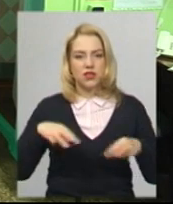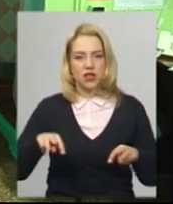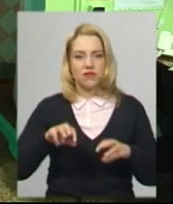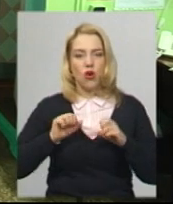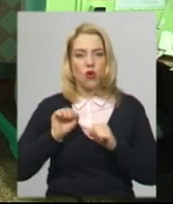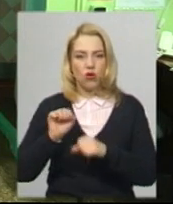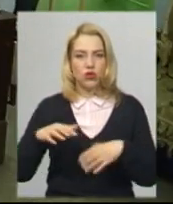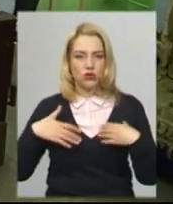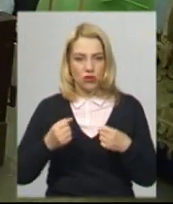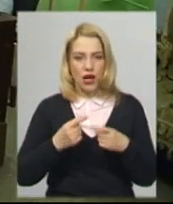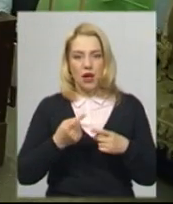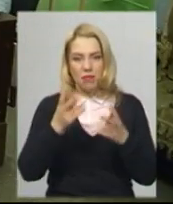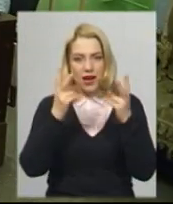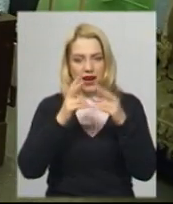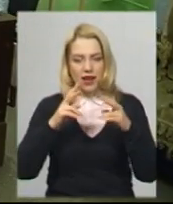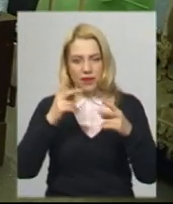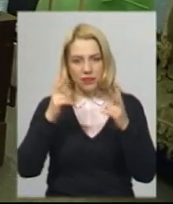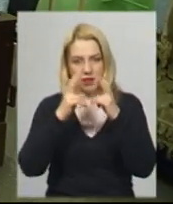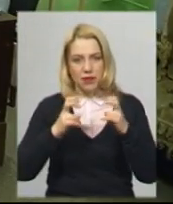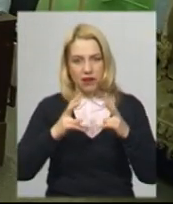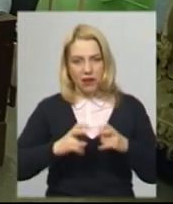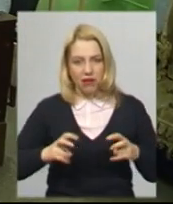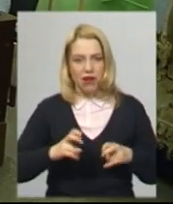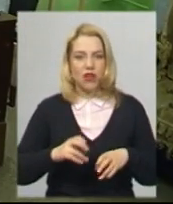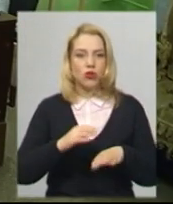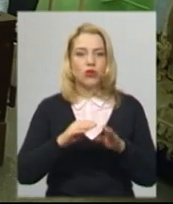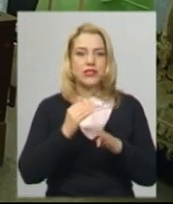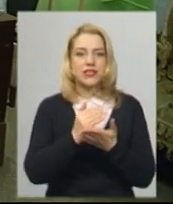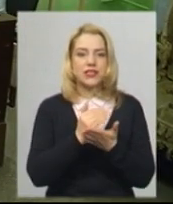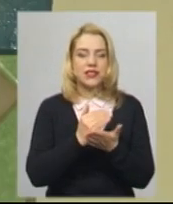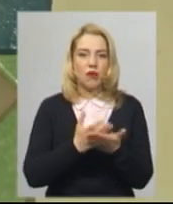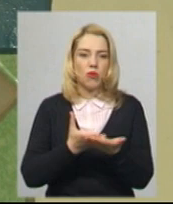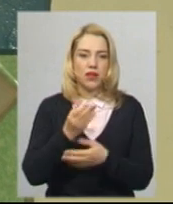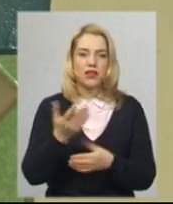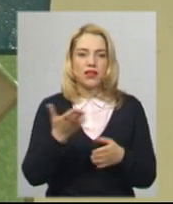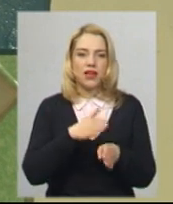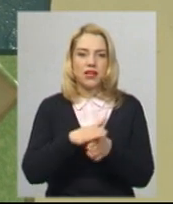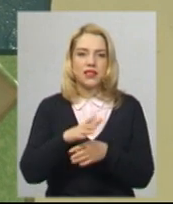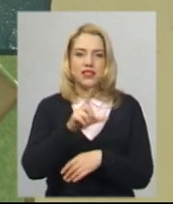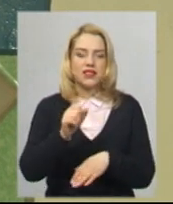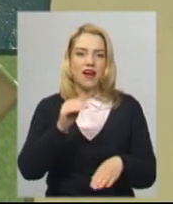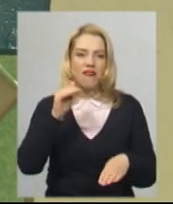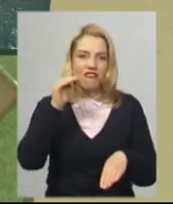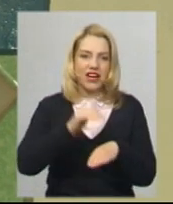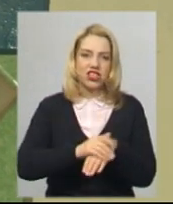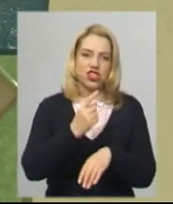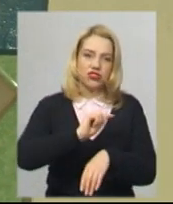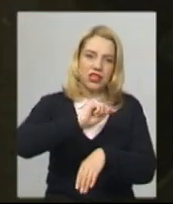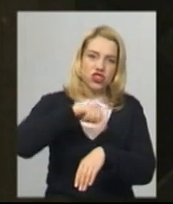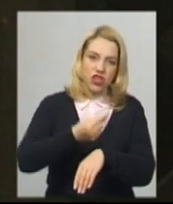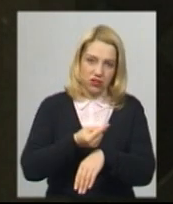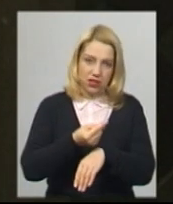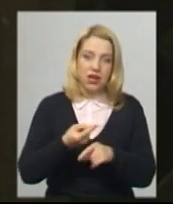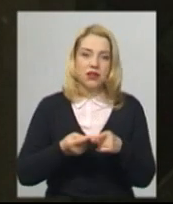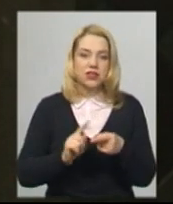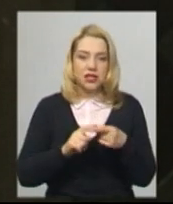переглянули систему нарахування доплат медичним працівникам, яка нині здійснюється за фактичний час відпрацьований з хворим на коронавірусну інфекцію.